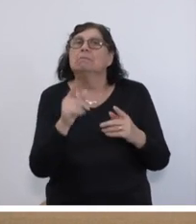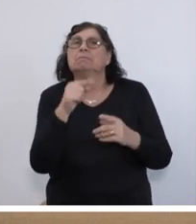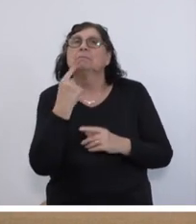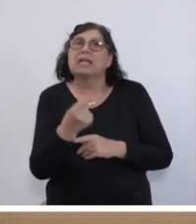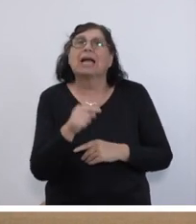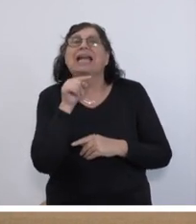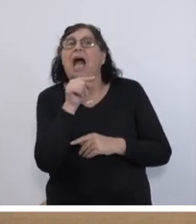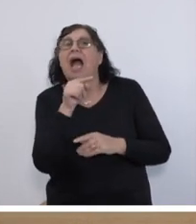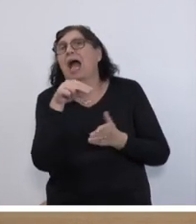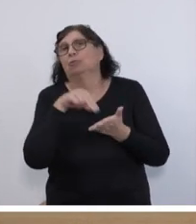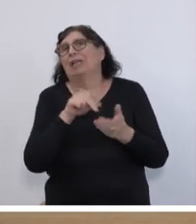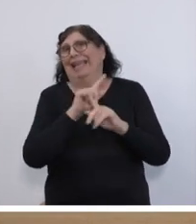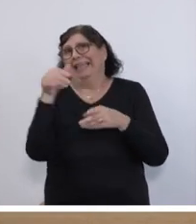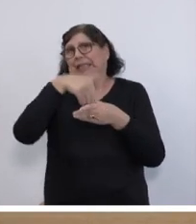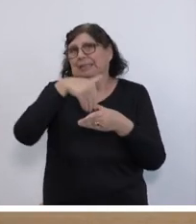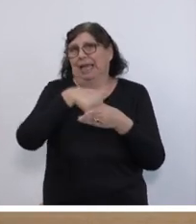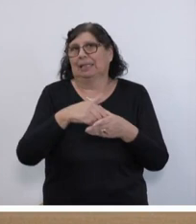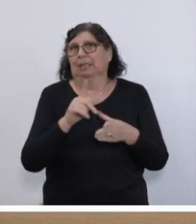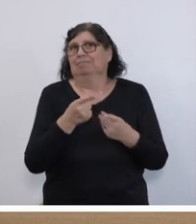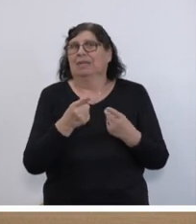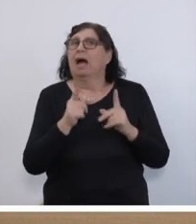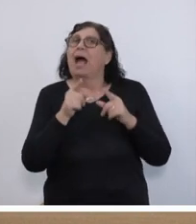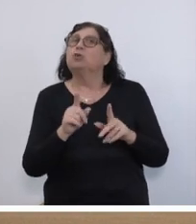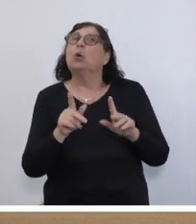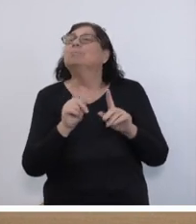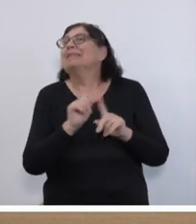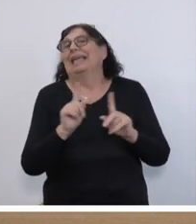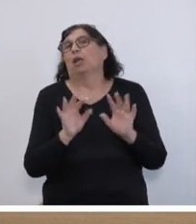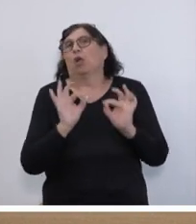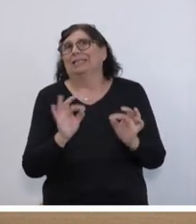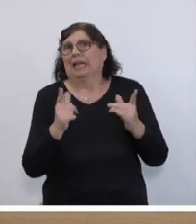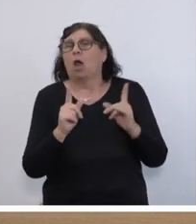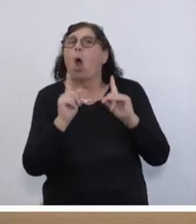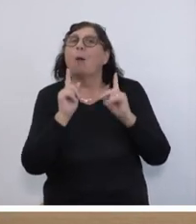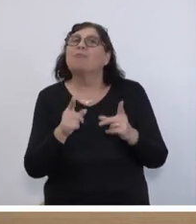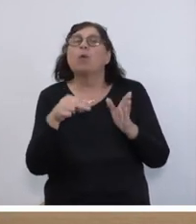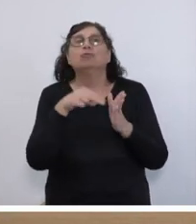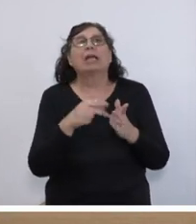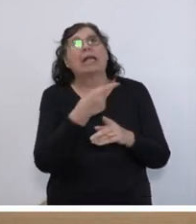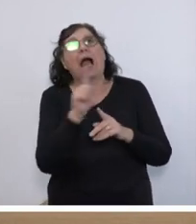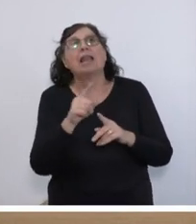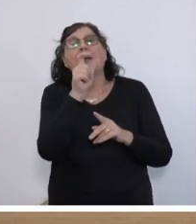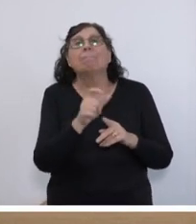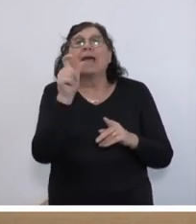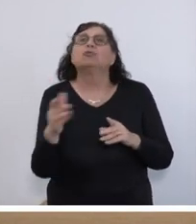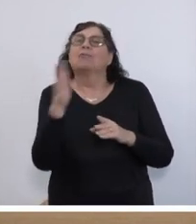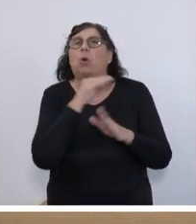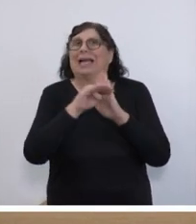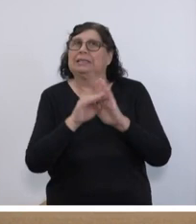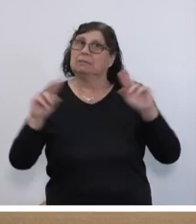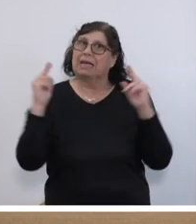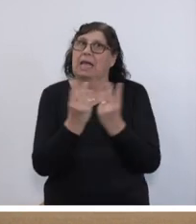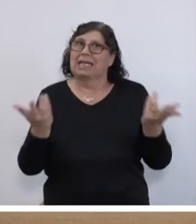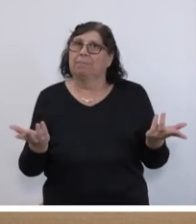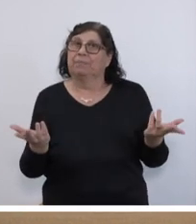wird, das steht nicht hier drin ausdrücklich, also gilt das nicht. Wenn auch oben drüber steht, alle Menschen sind vor dem Gesetze gleich. Und